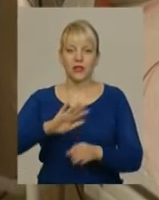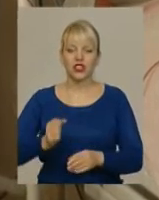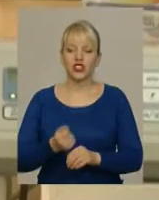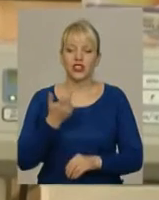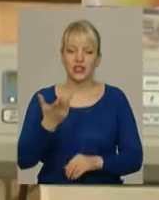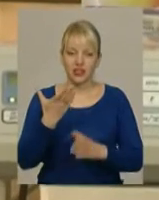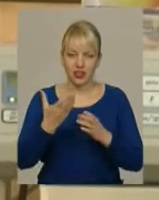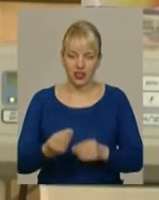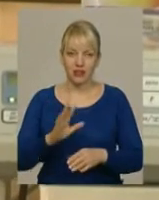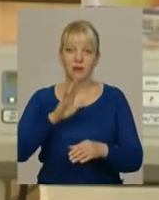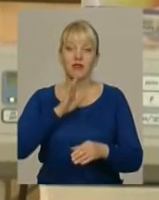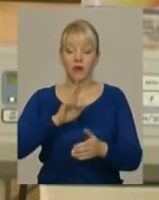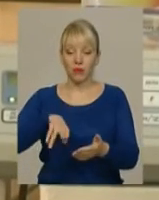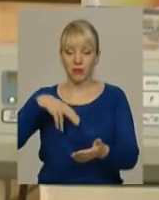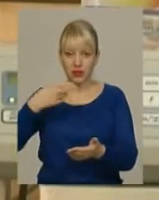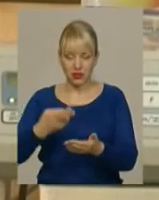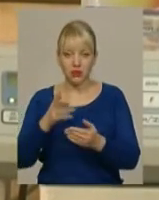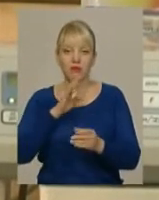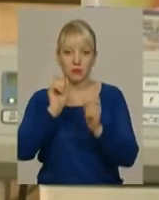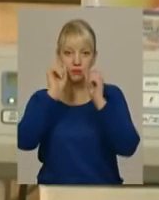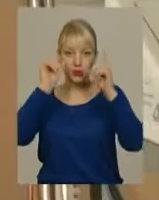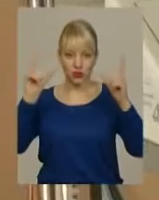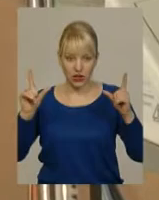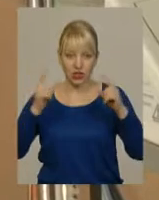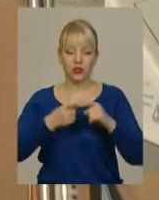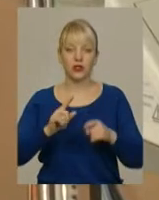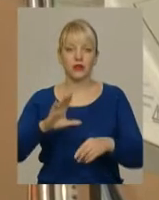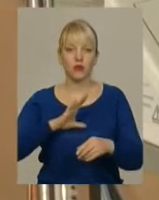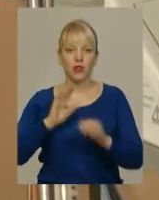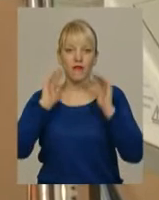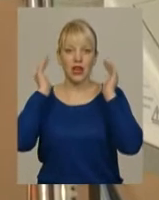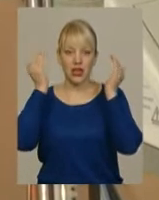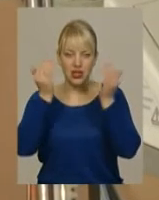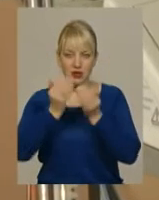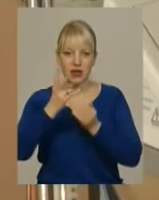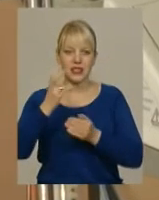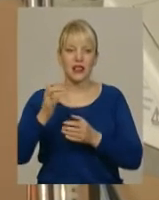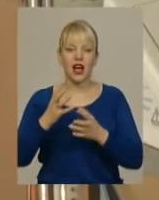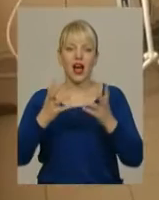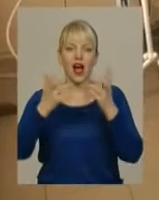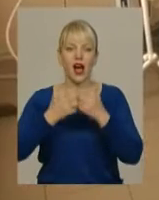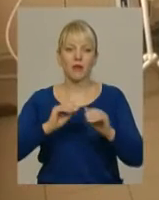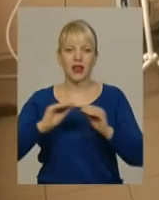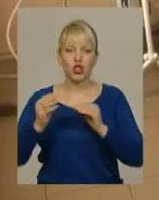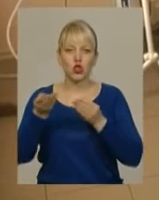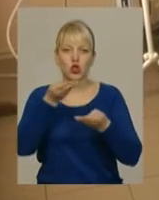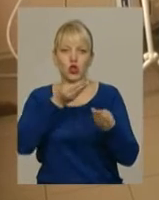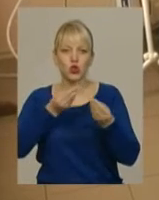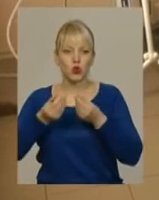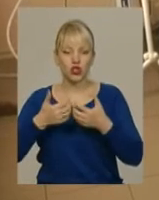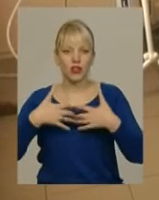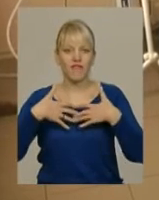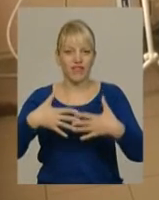падіння Тетяна прийшла до тями. Перебувала у реанімації Хмельницької міської лікарні на апараті штучної вентиляції легенів. Правоохоронці